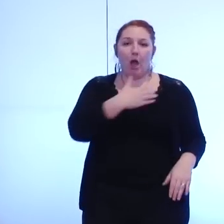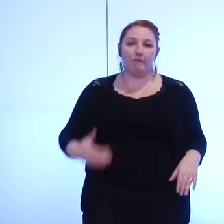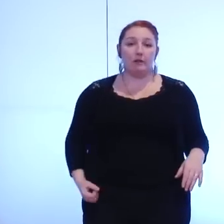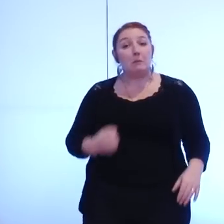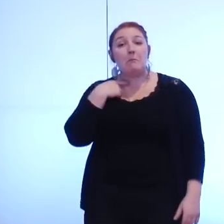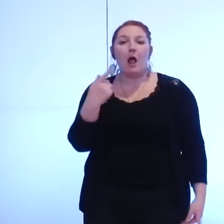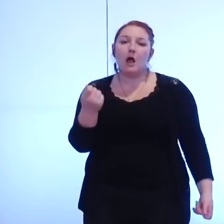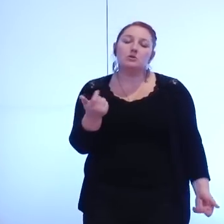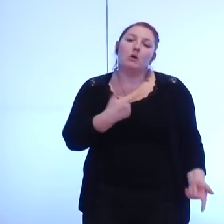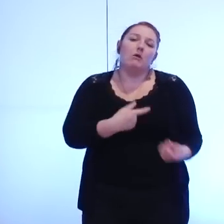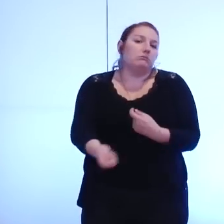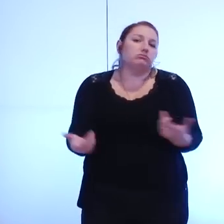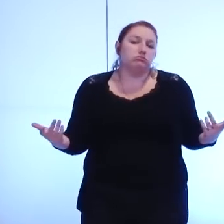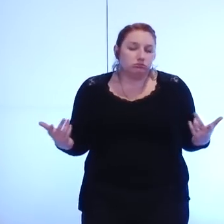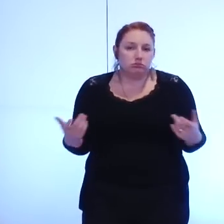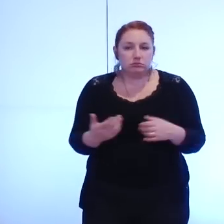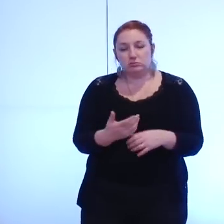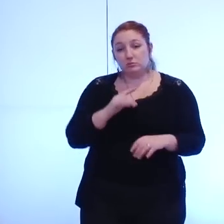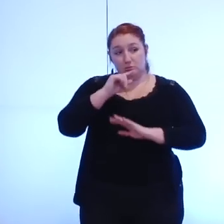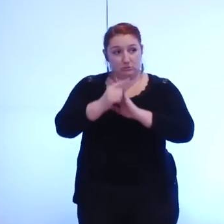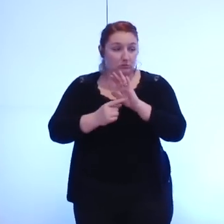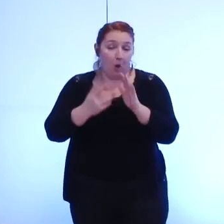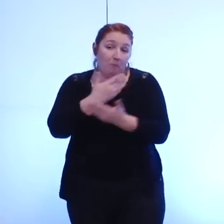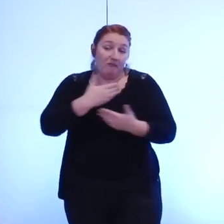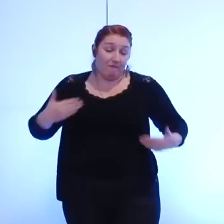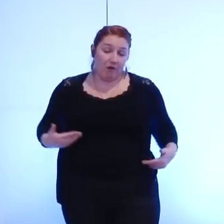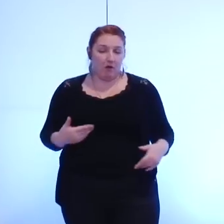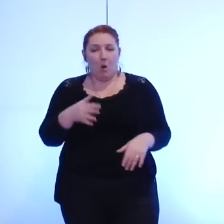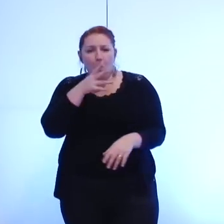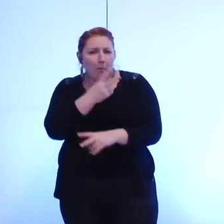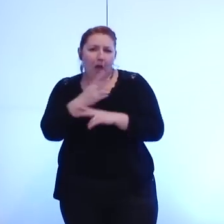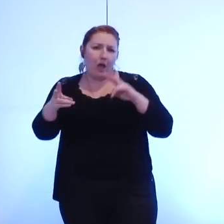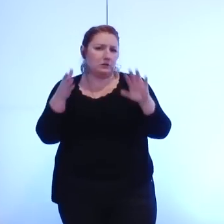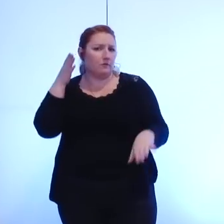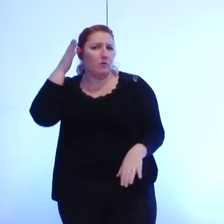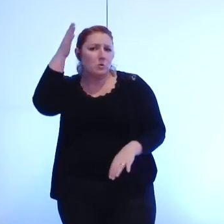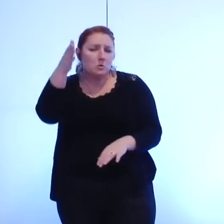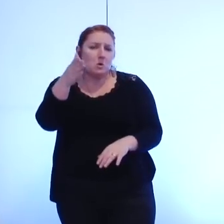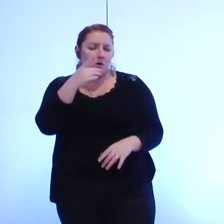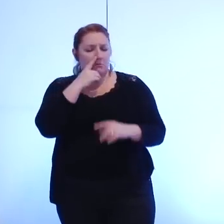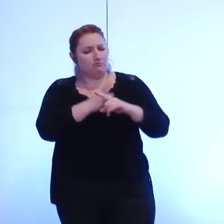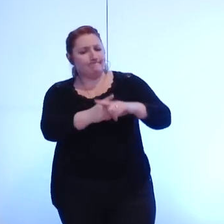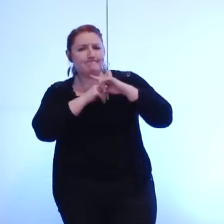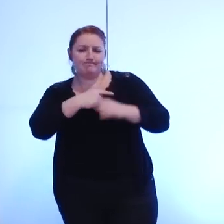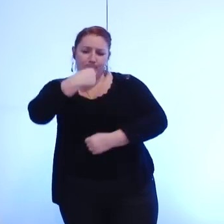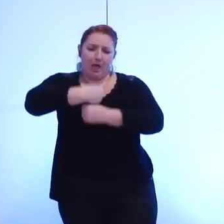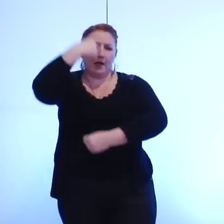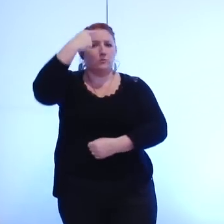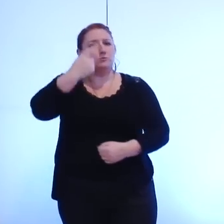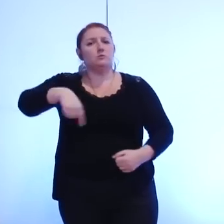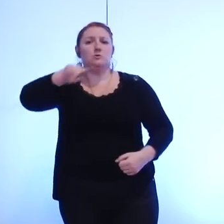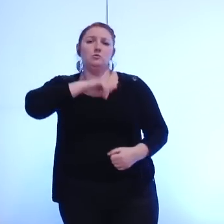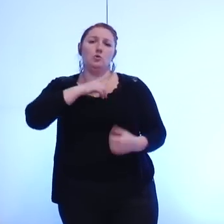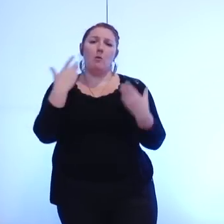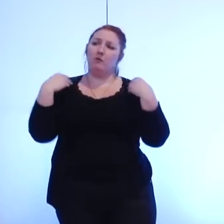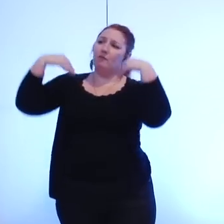là-dessus on ne peut pas prendre le risque demain d'être accusé d'avoir bradé une